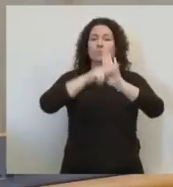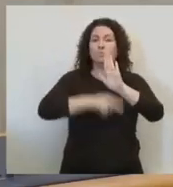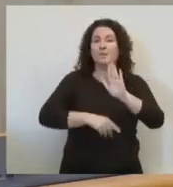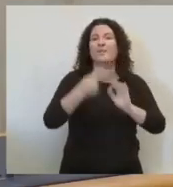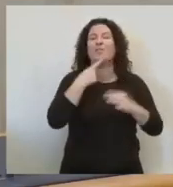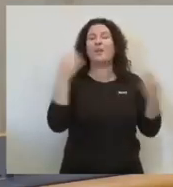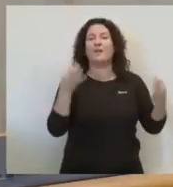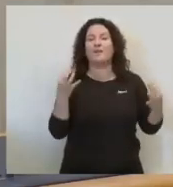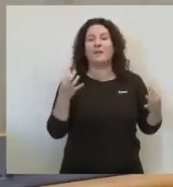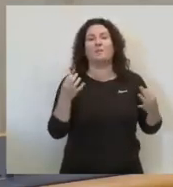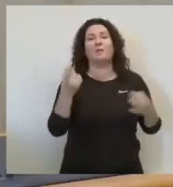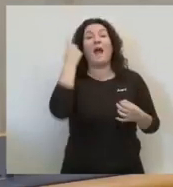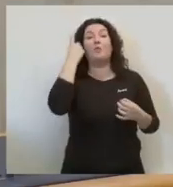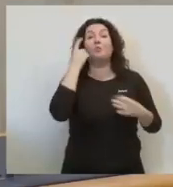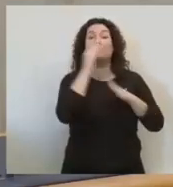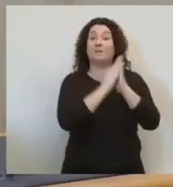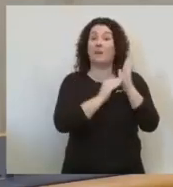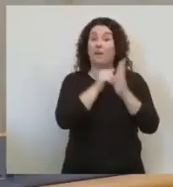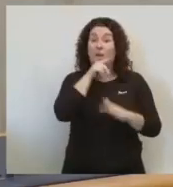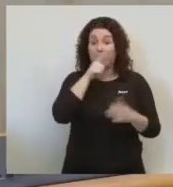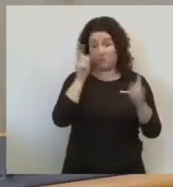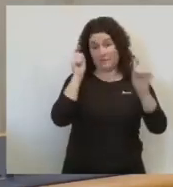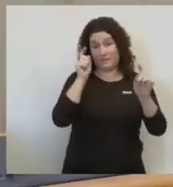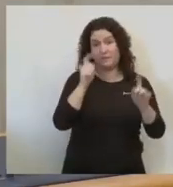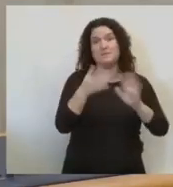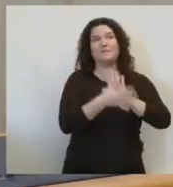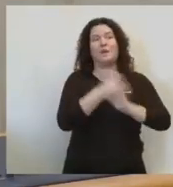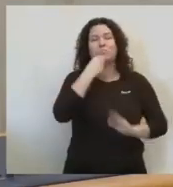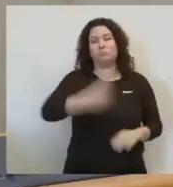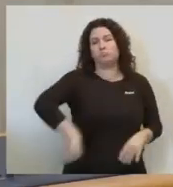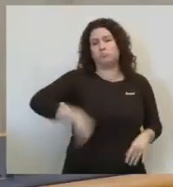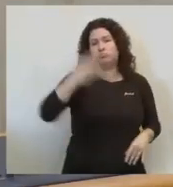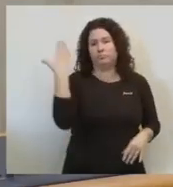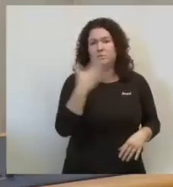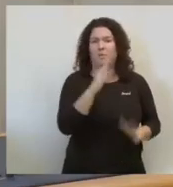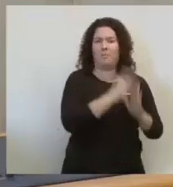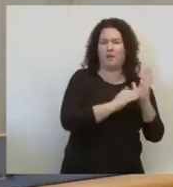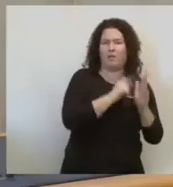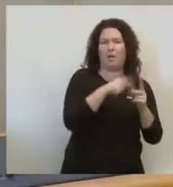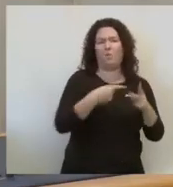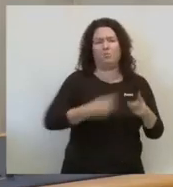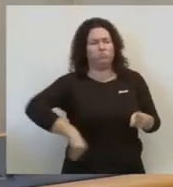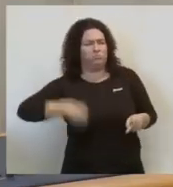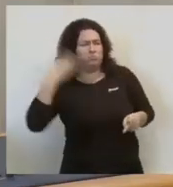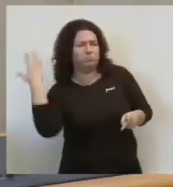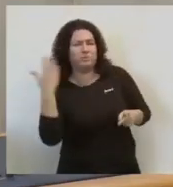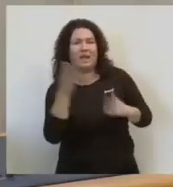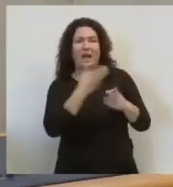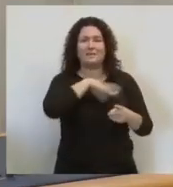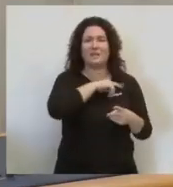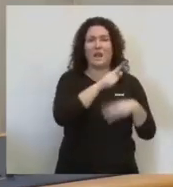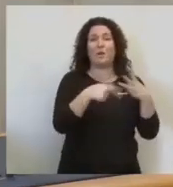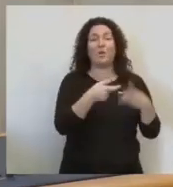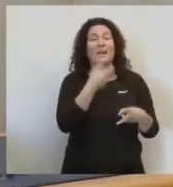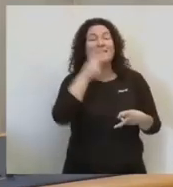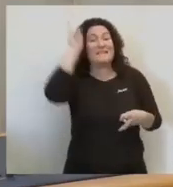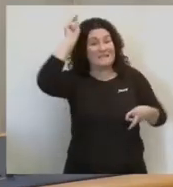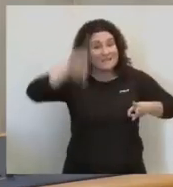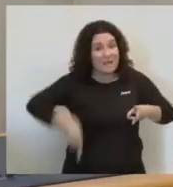Que els alumnes d'ensenyament en valencià dominaven més valencià, més castellà i més anglès que els alumnes de la línia